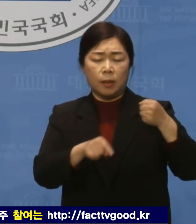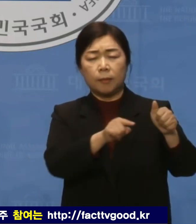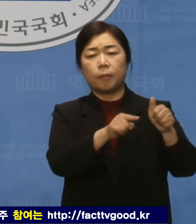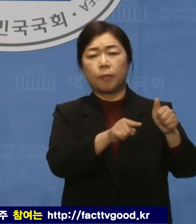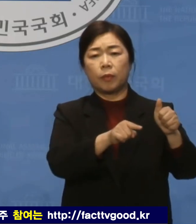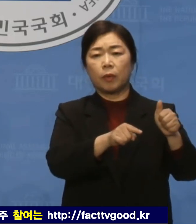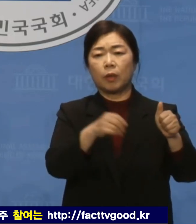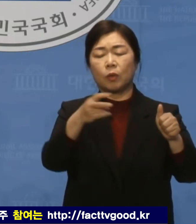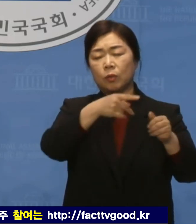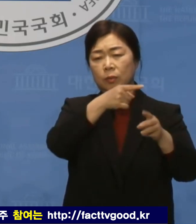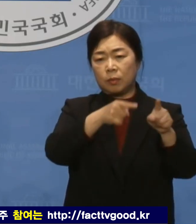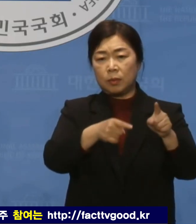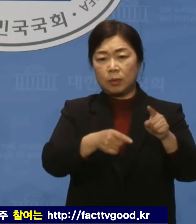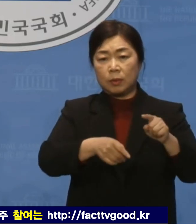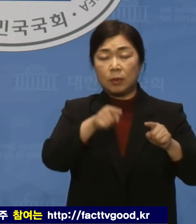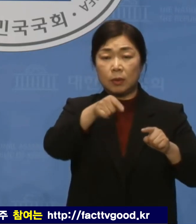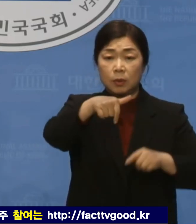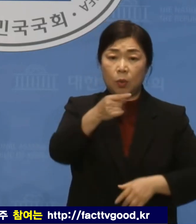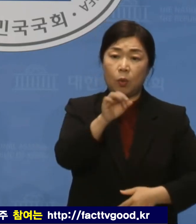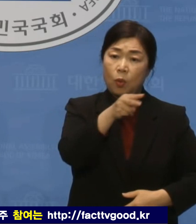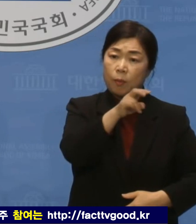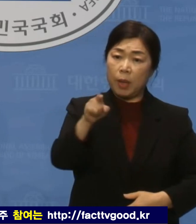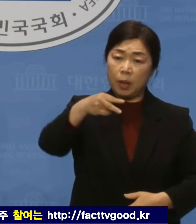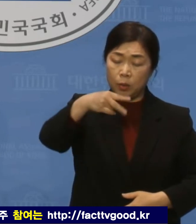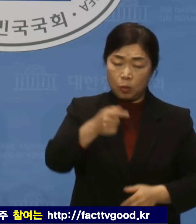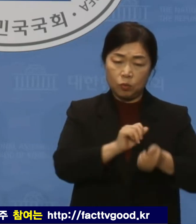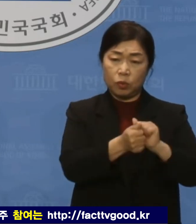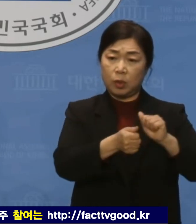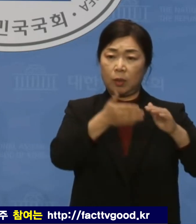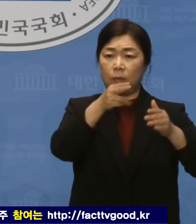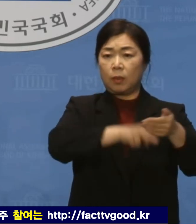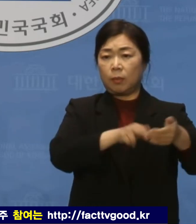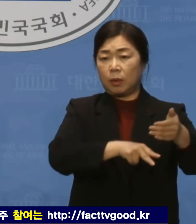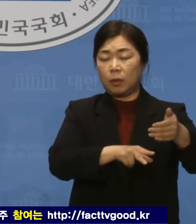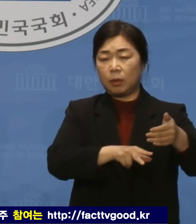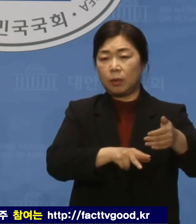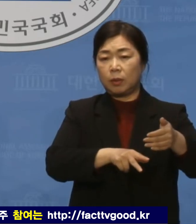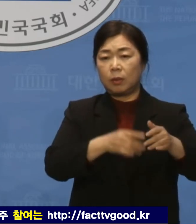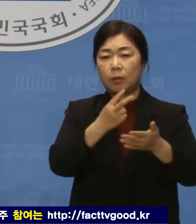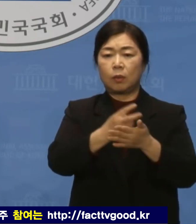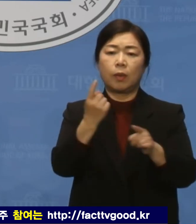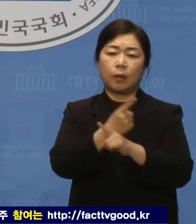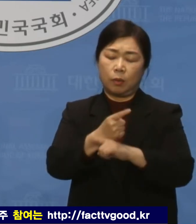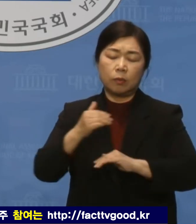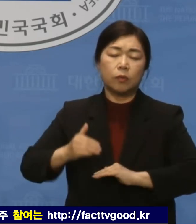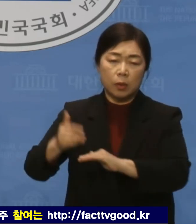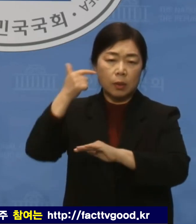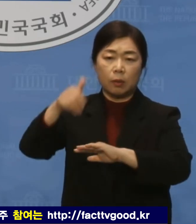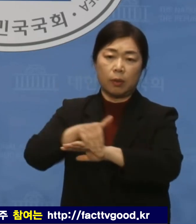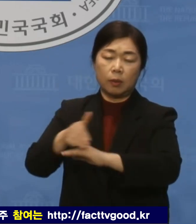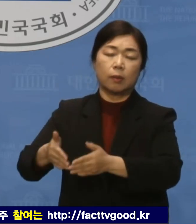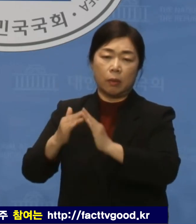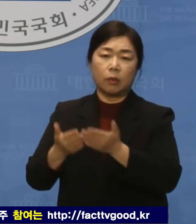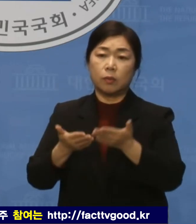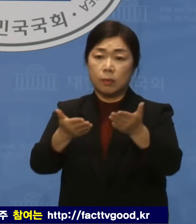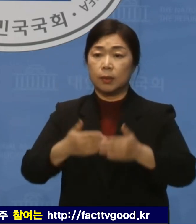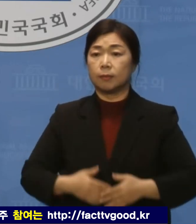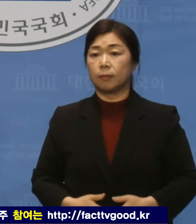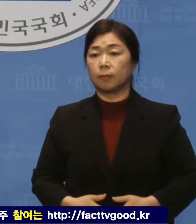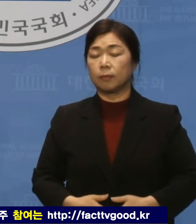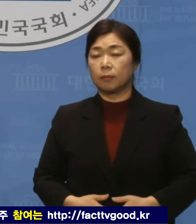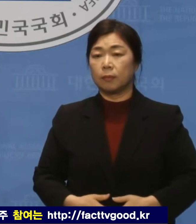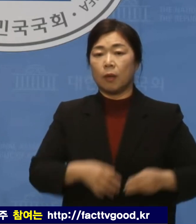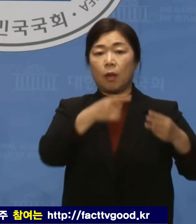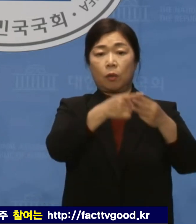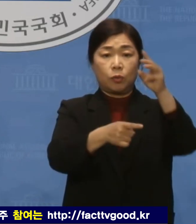많았던 실질적인 공매도 개선 추진을 하겠습니다. 윤석열 정부와 국민의힘도